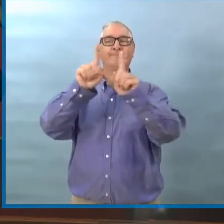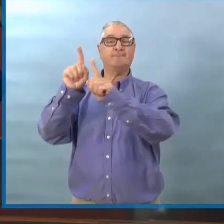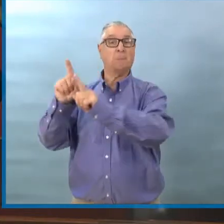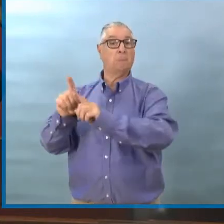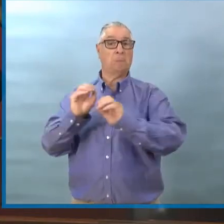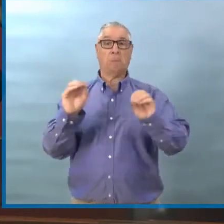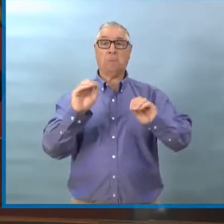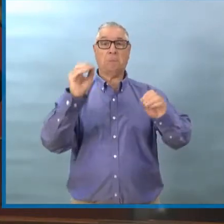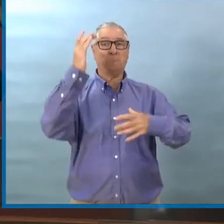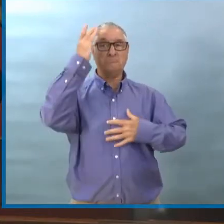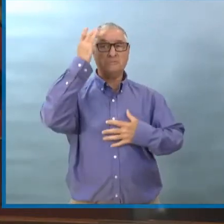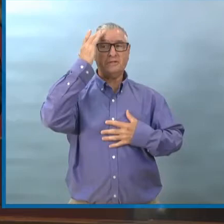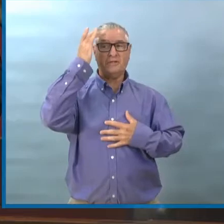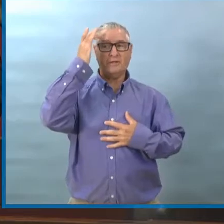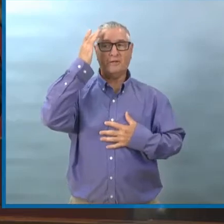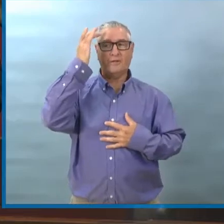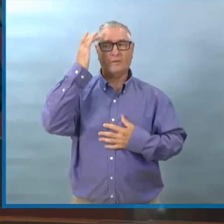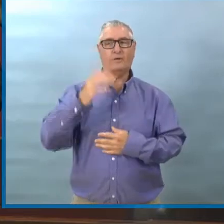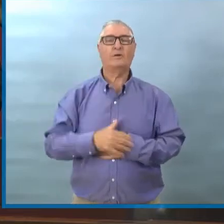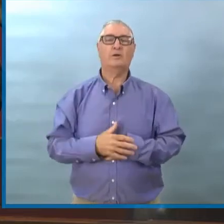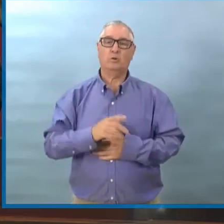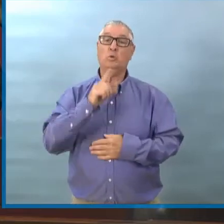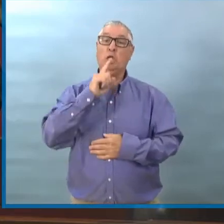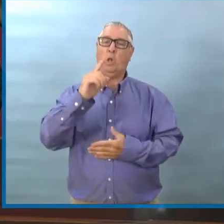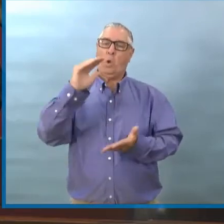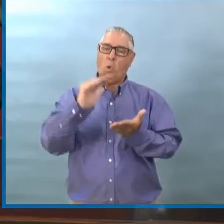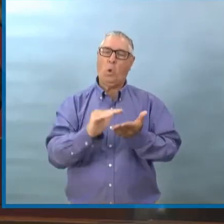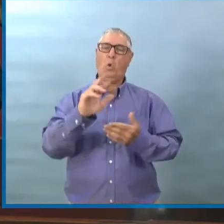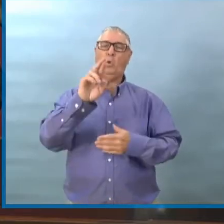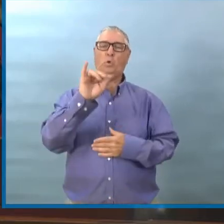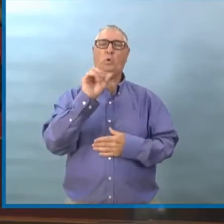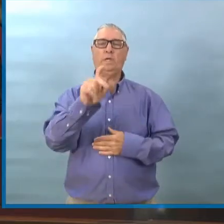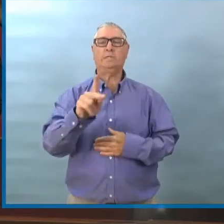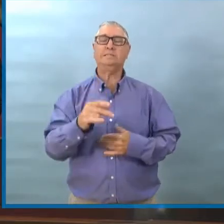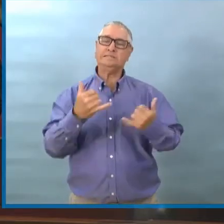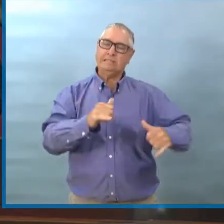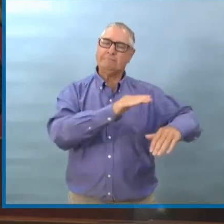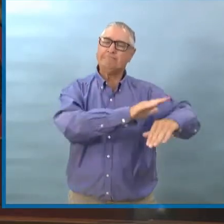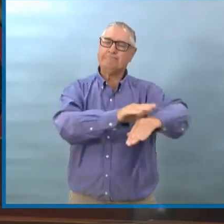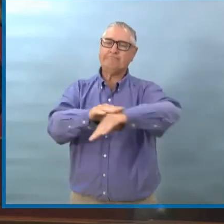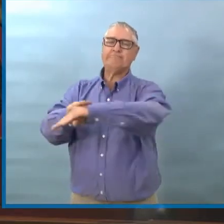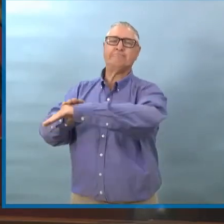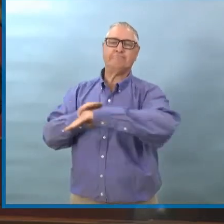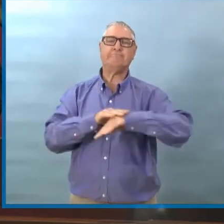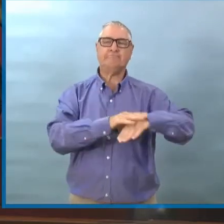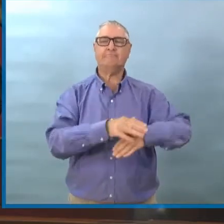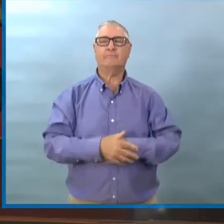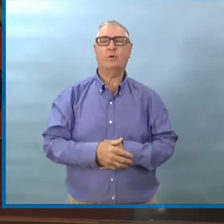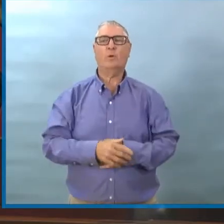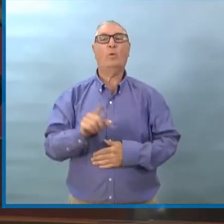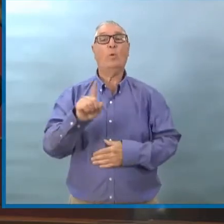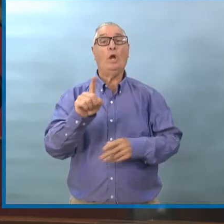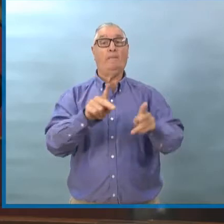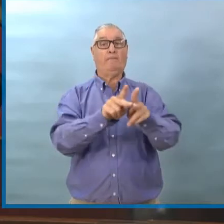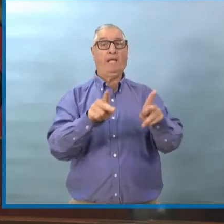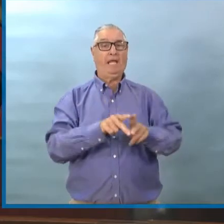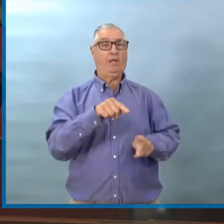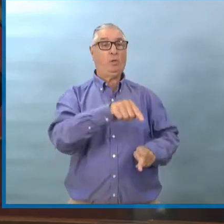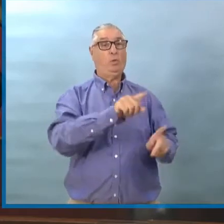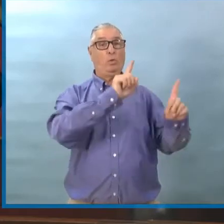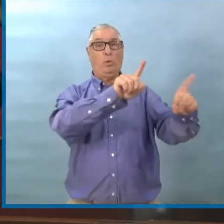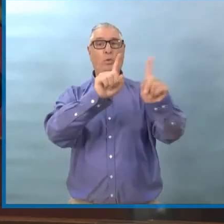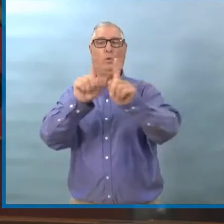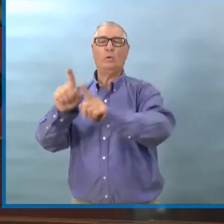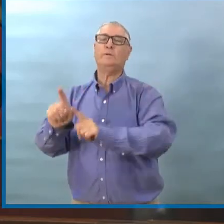qu n'avaient pas encore de symptômes. Donc, c'était une situation à risque bas, mais ces endroits vont être